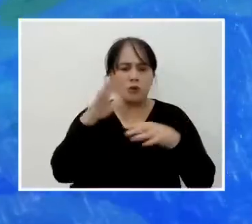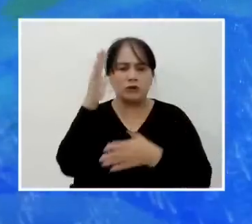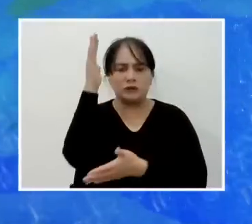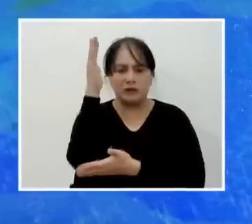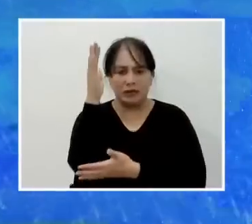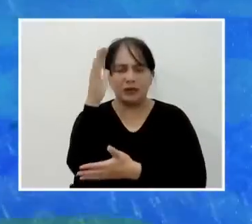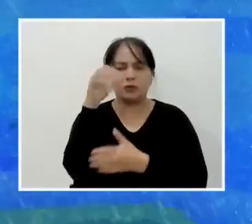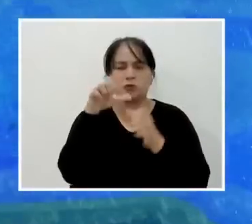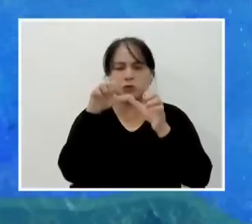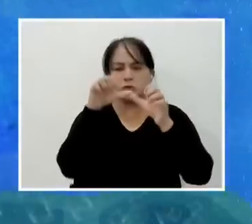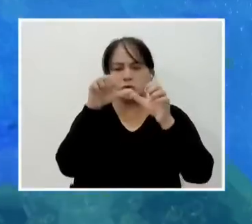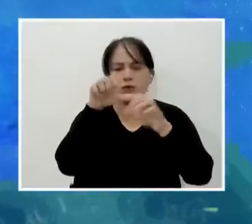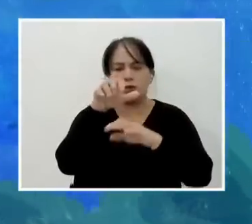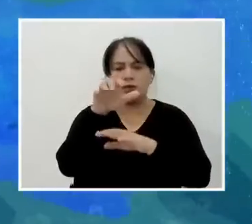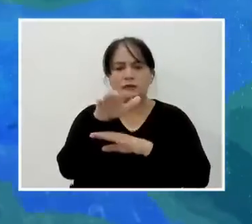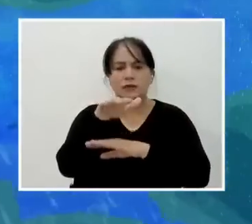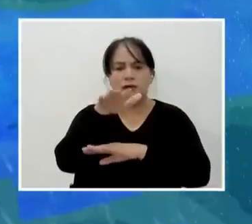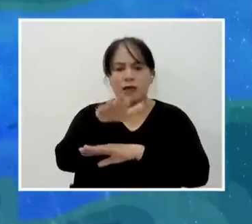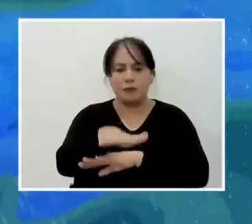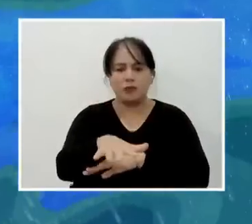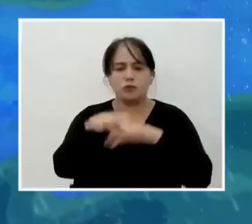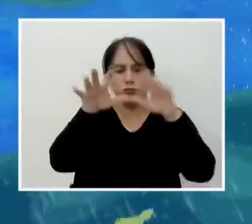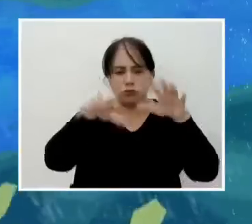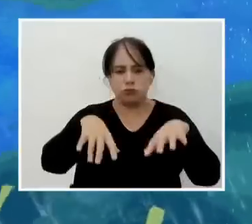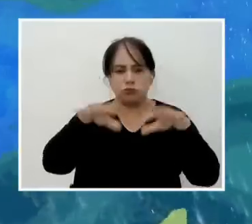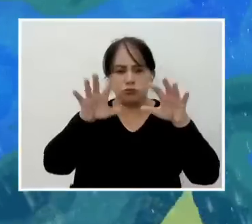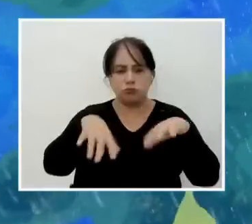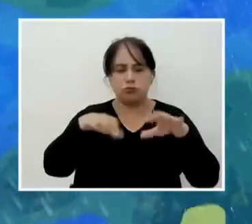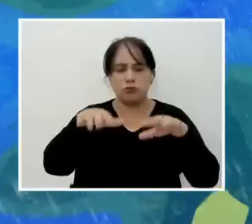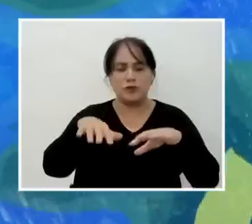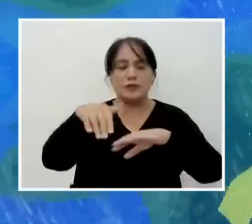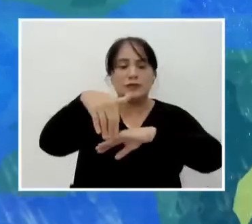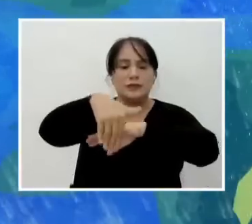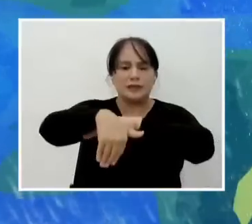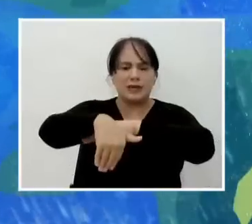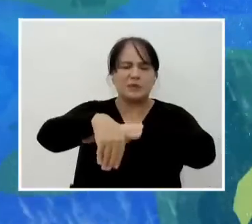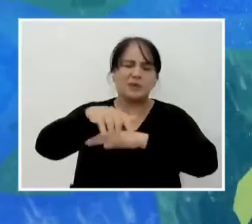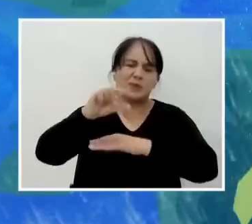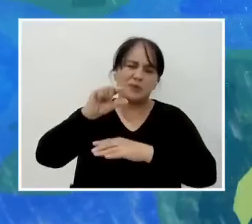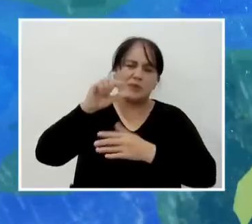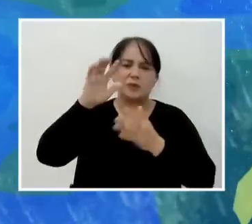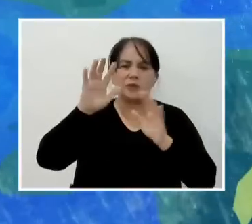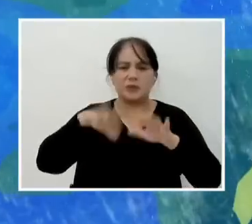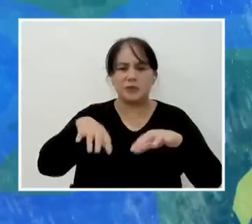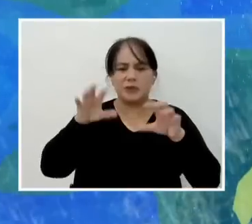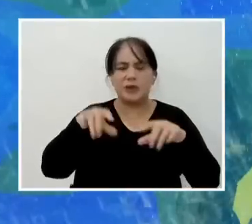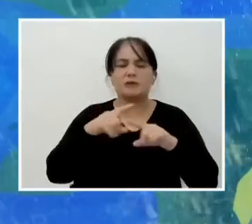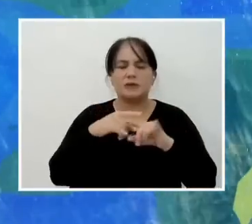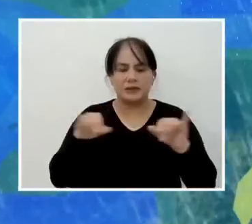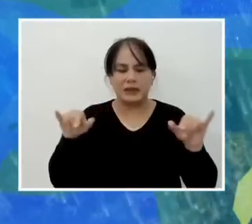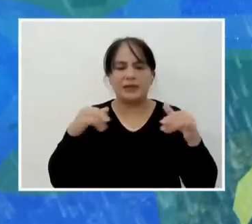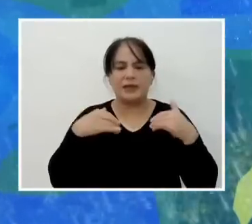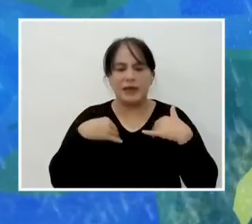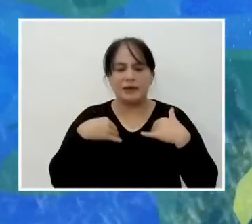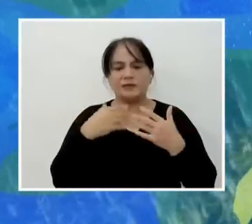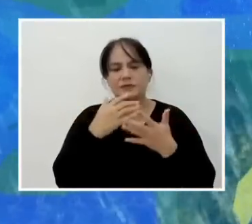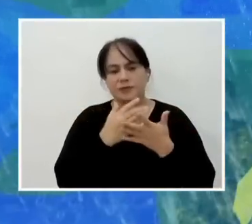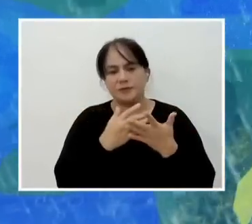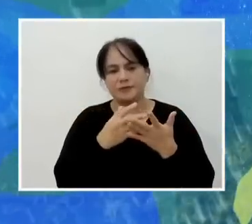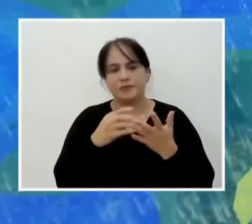-tuloy po yan hanggang pagsapit ng hapon. Pagsapit naman ang gabi, mababawasan ng mga pagulan pero meron pa rin po sa ilang lugar.